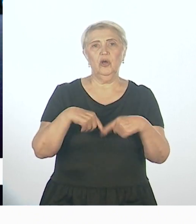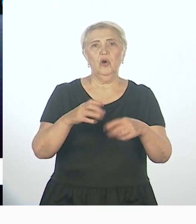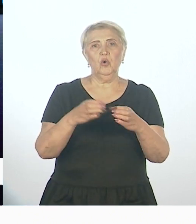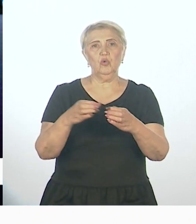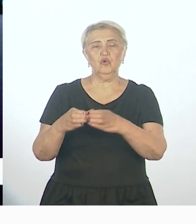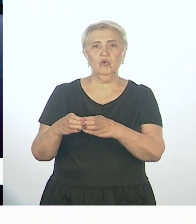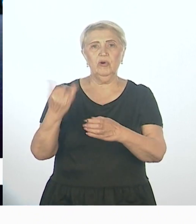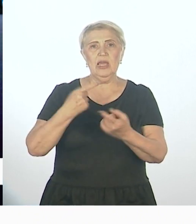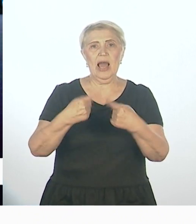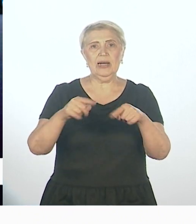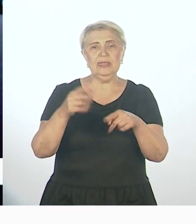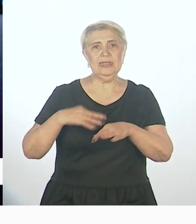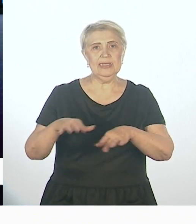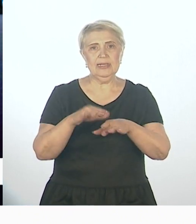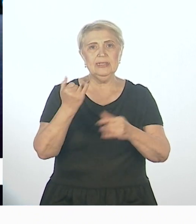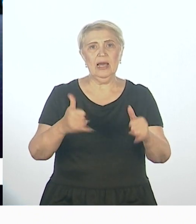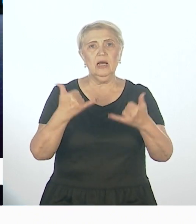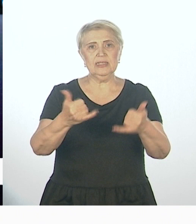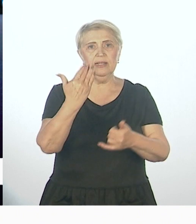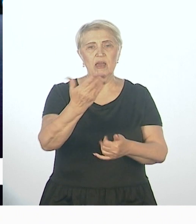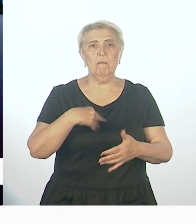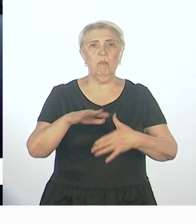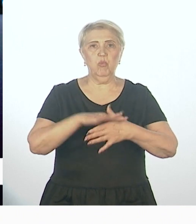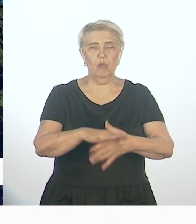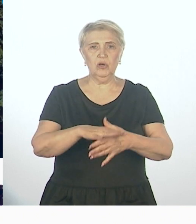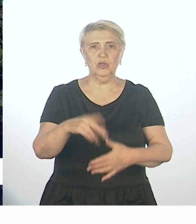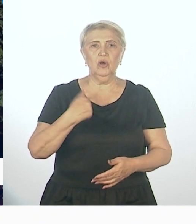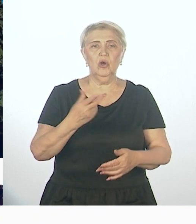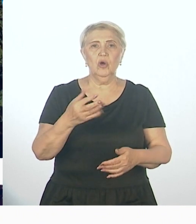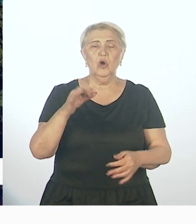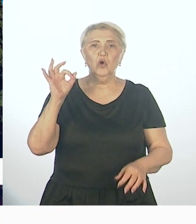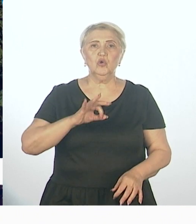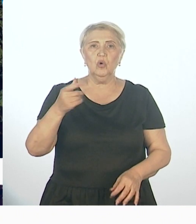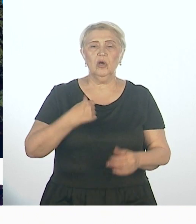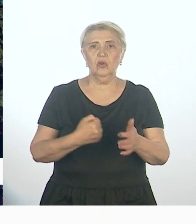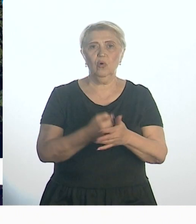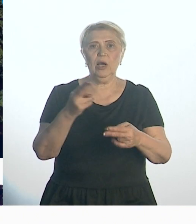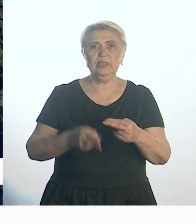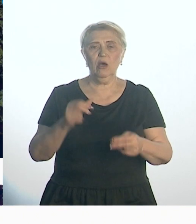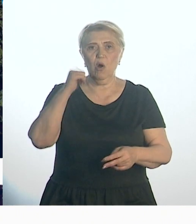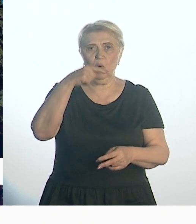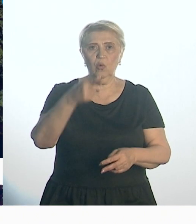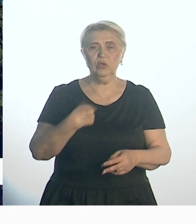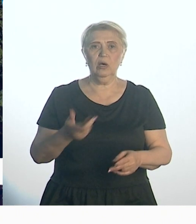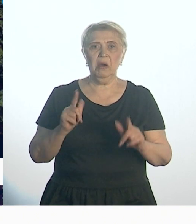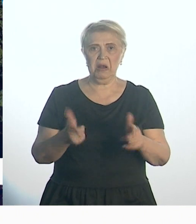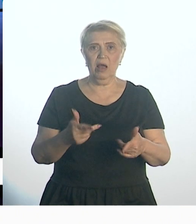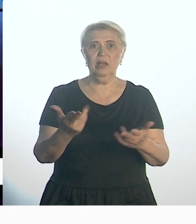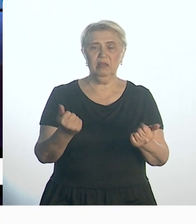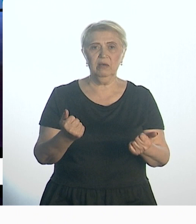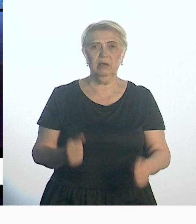организации деятельности, оказании им помощи. Ну, срок до конца года реальный? Срок до конца года